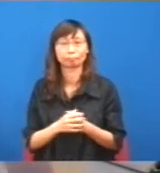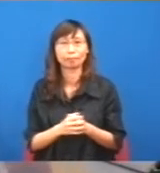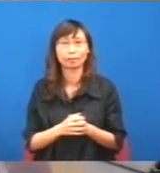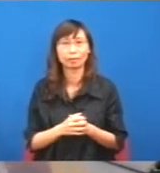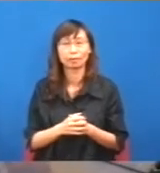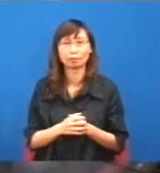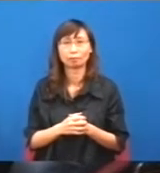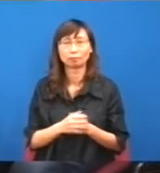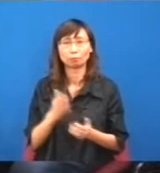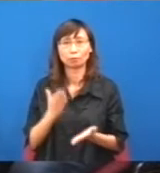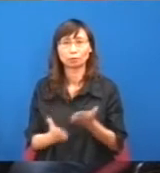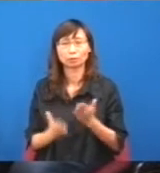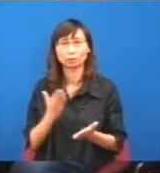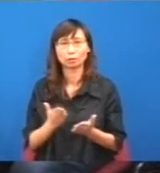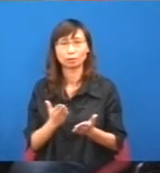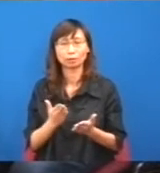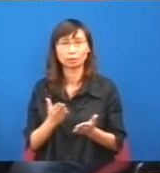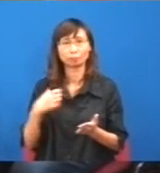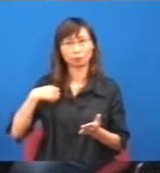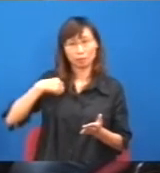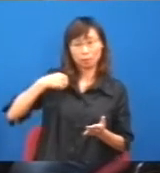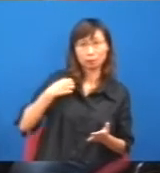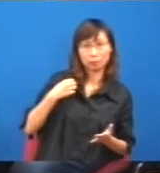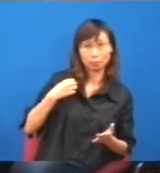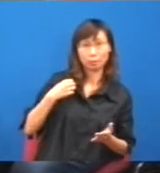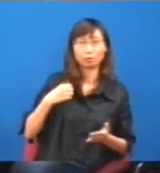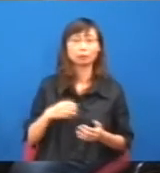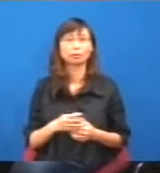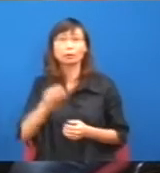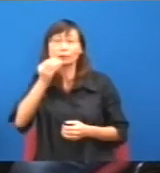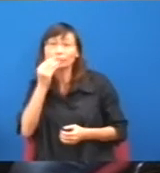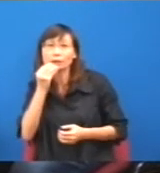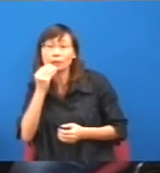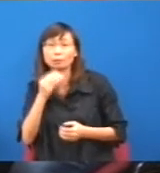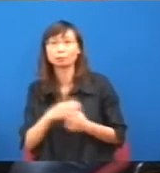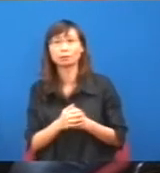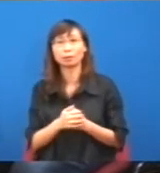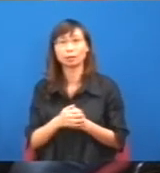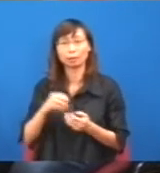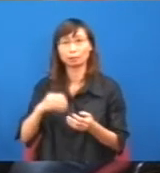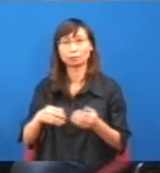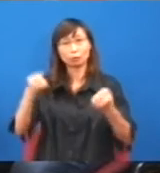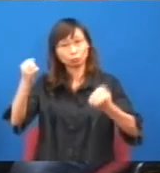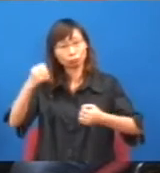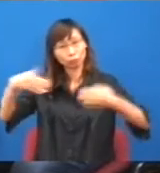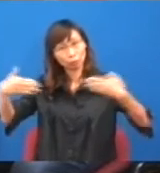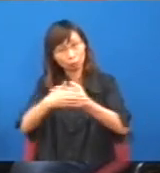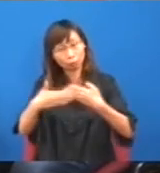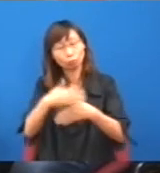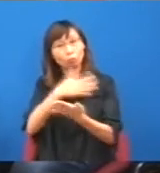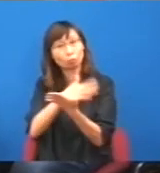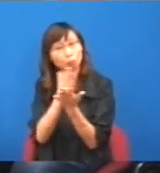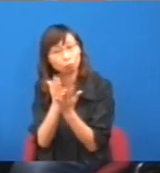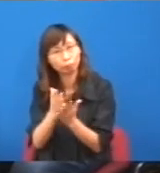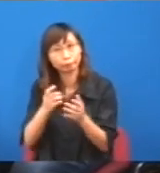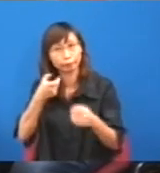衣食住行裏面,那些一定要付出的時候,你可支配性收入小的時候,整個市場,內銷的